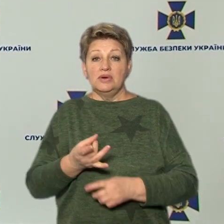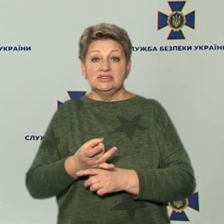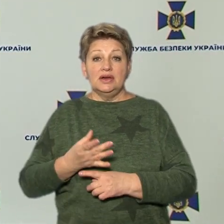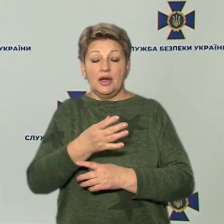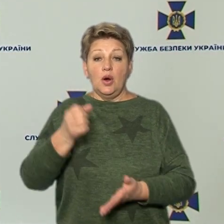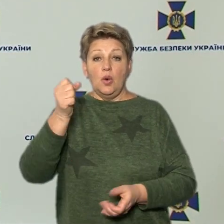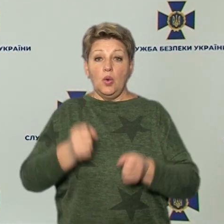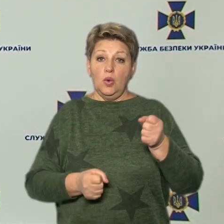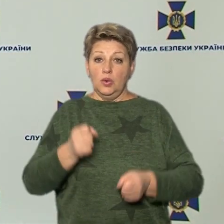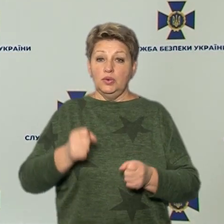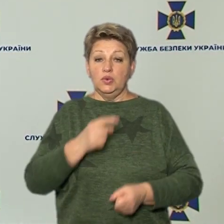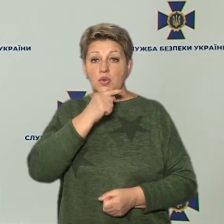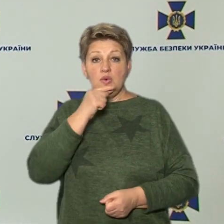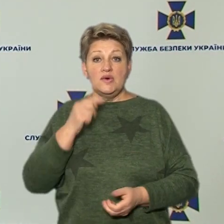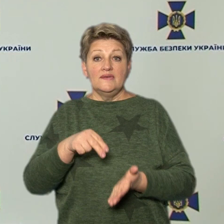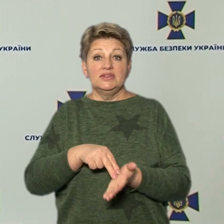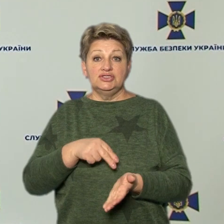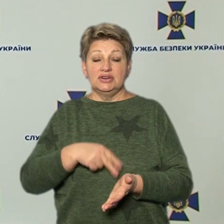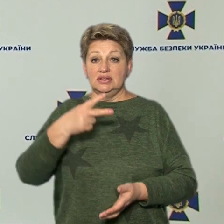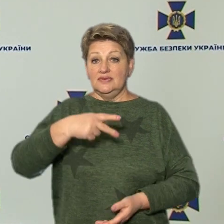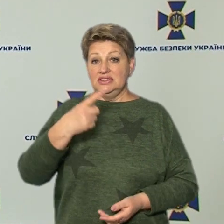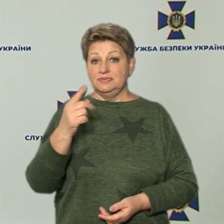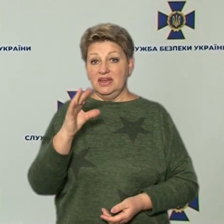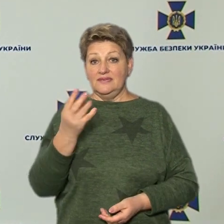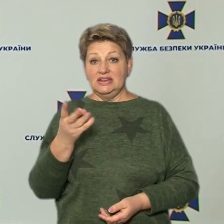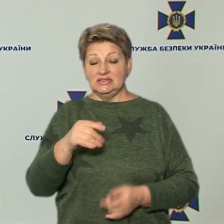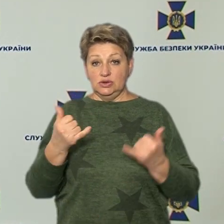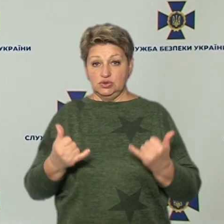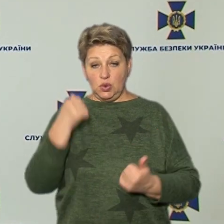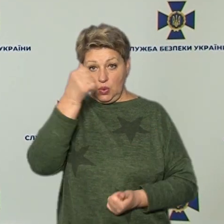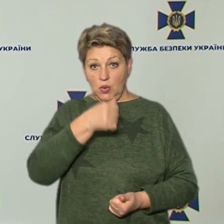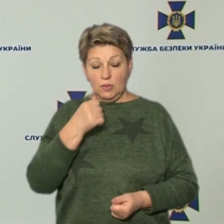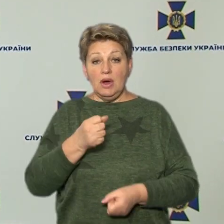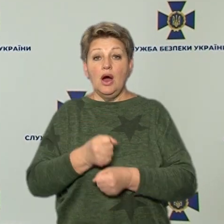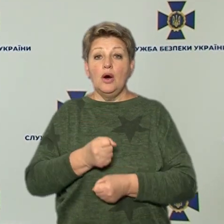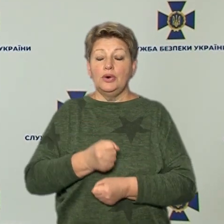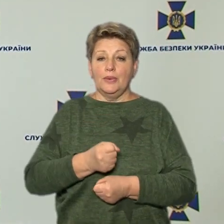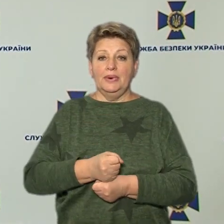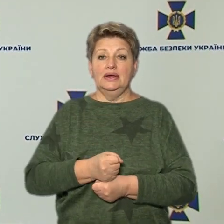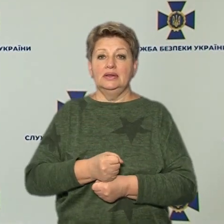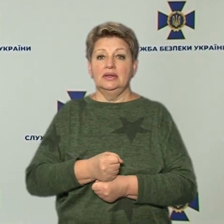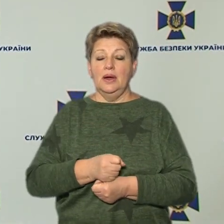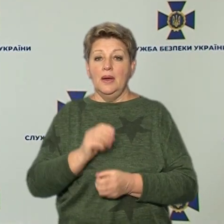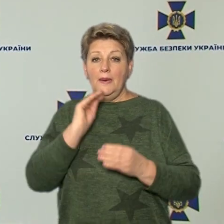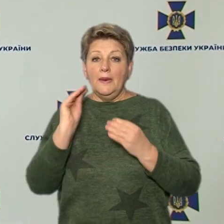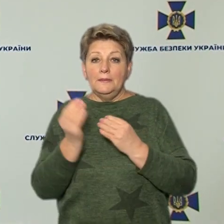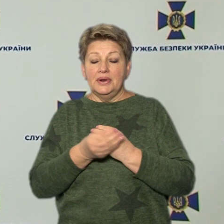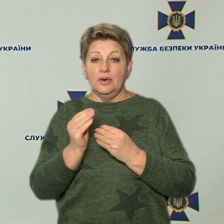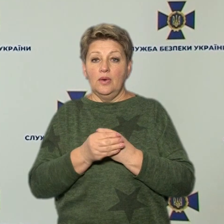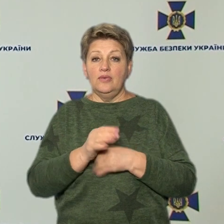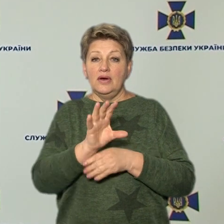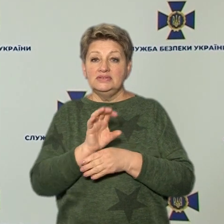удару Російської Федерації у Черкасах 21 вересня цього року робила приховані знімки